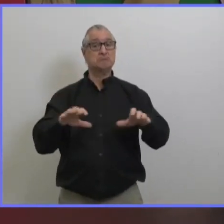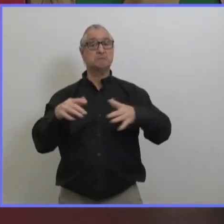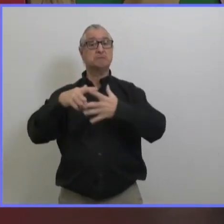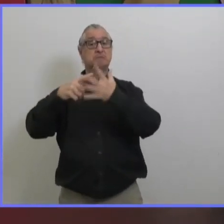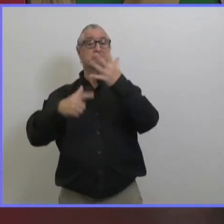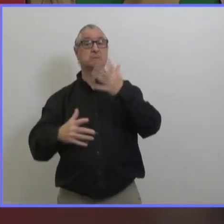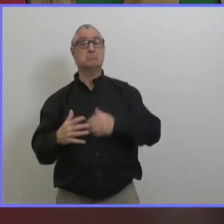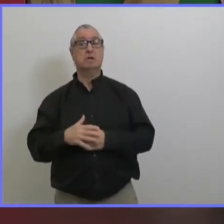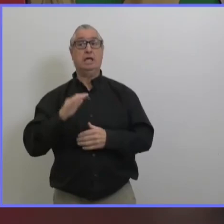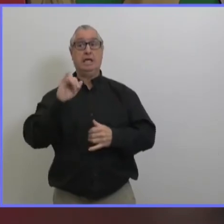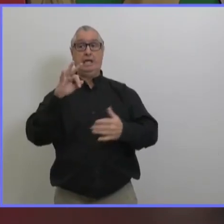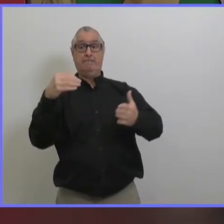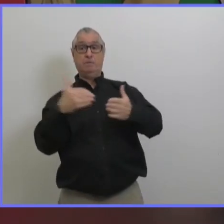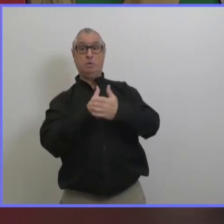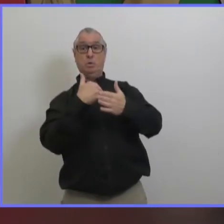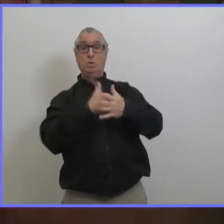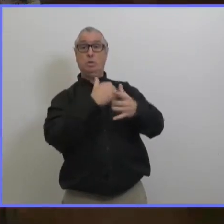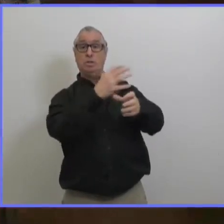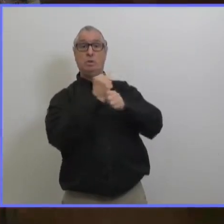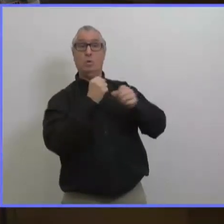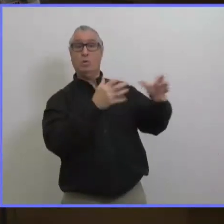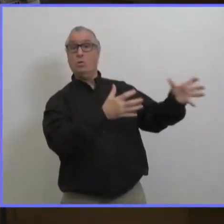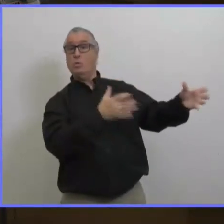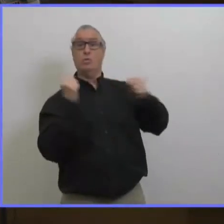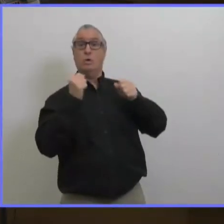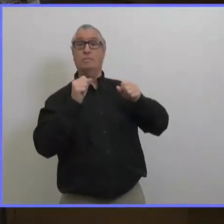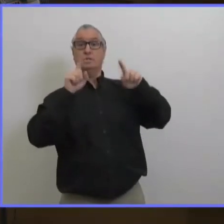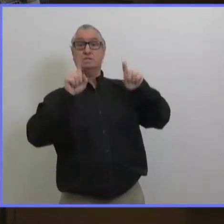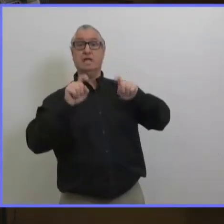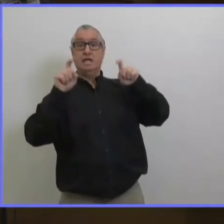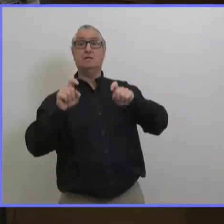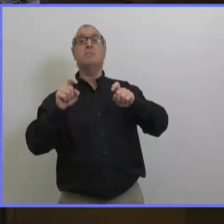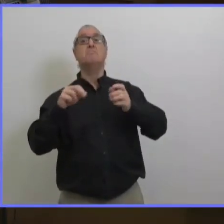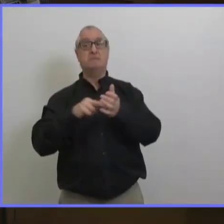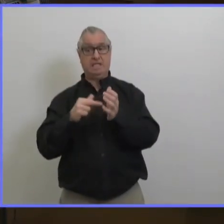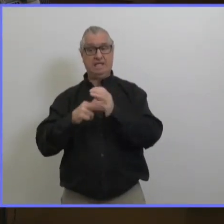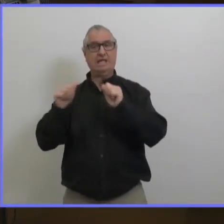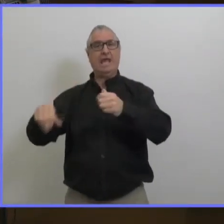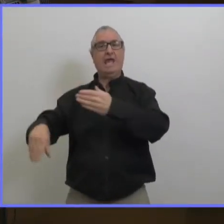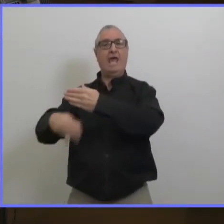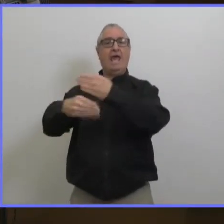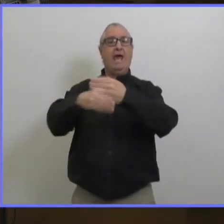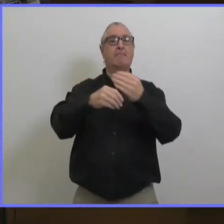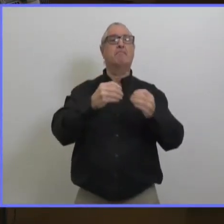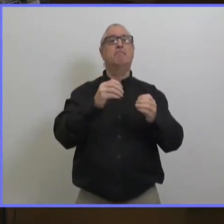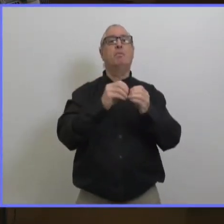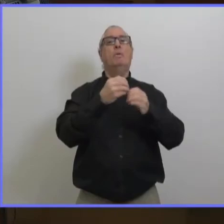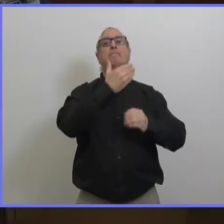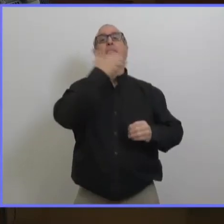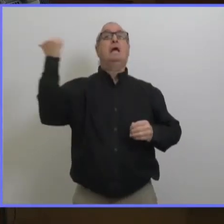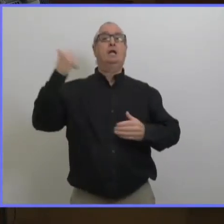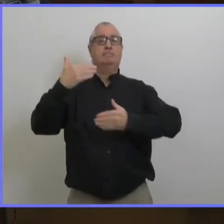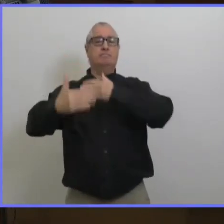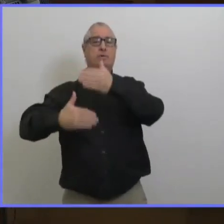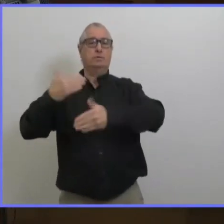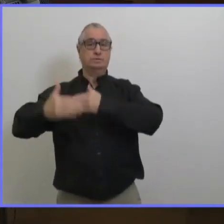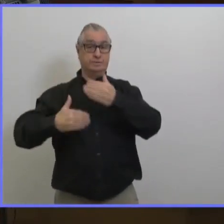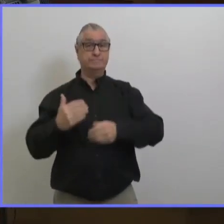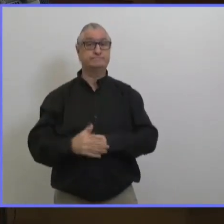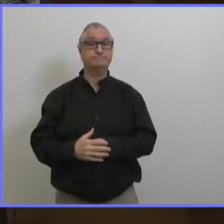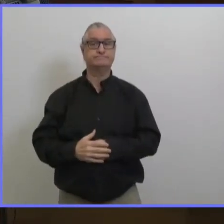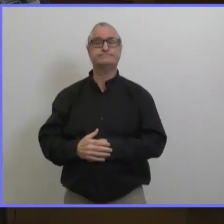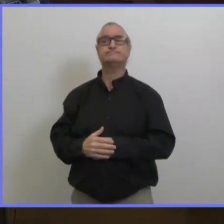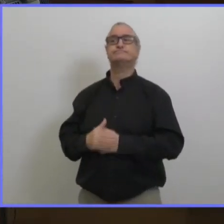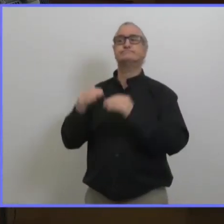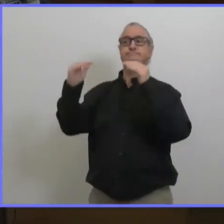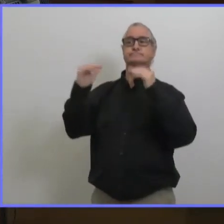aux états unis certainement si vous obtenez un cas dans une équipe il ya